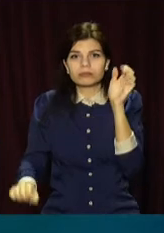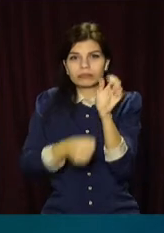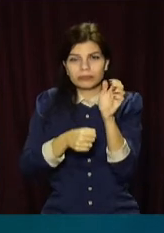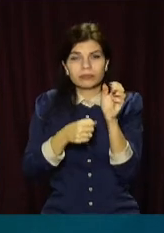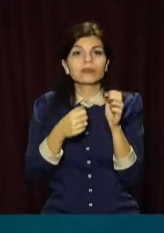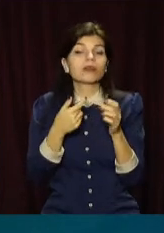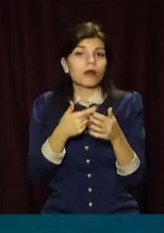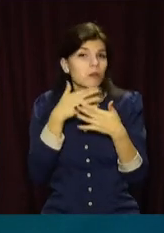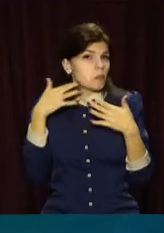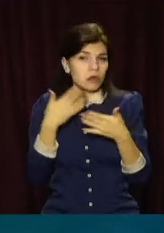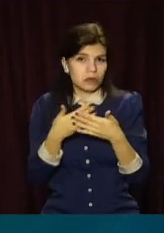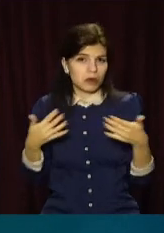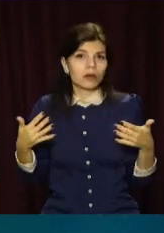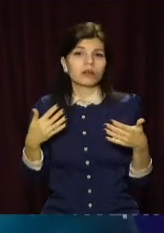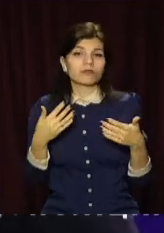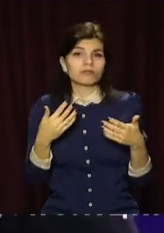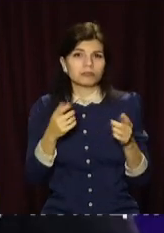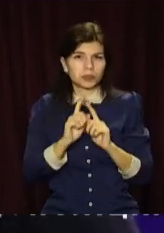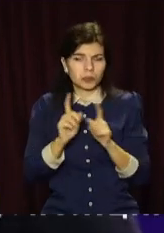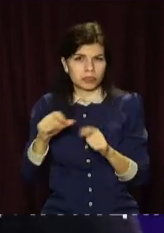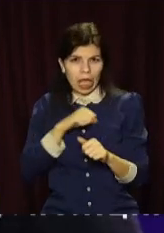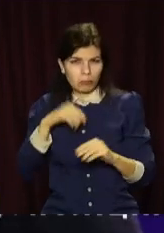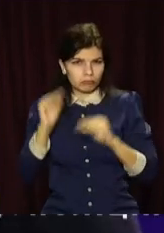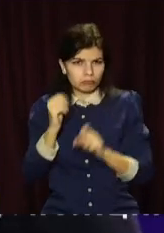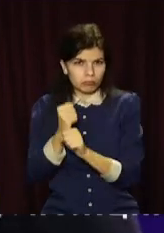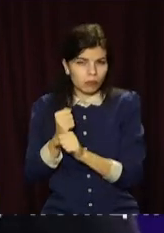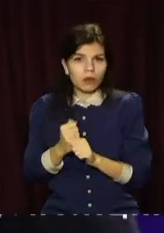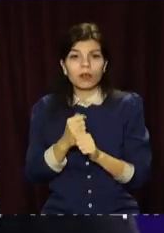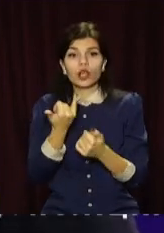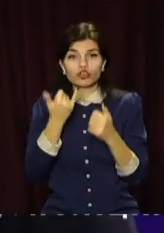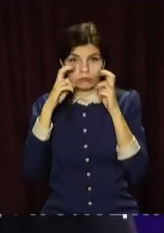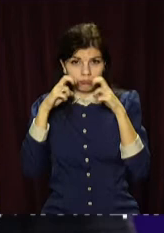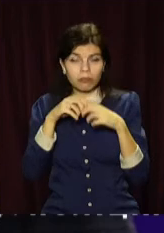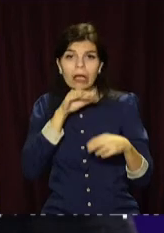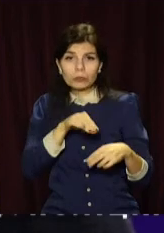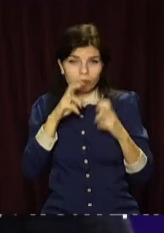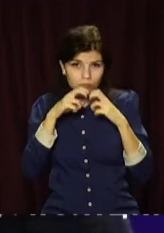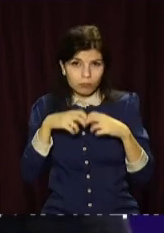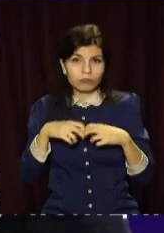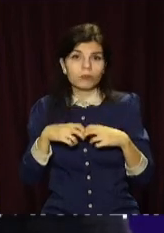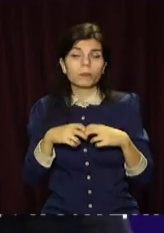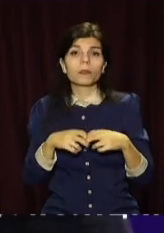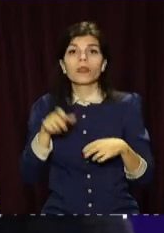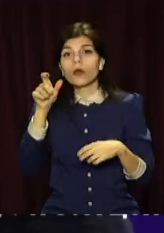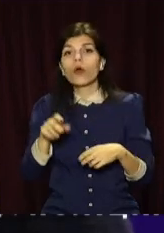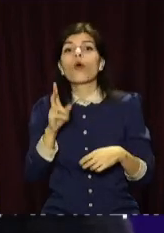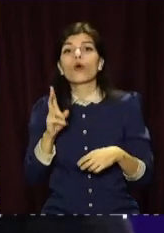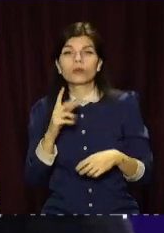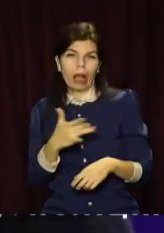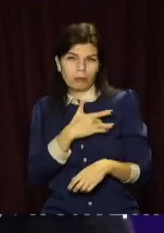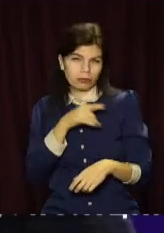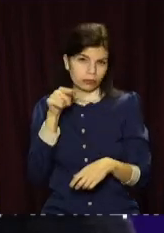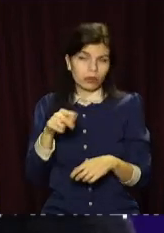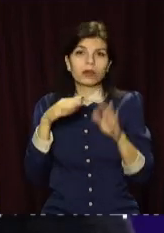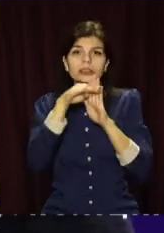зазначене спрямовано до відповідної експертної установи для проведення дослідження. Підозрюваних осіб затримано в порядку